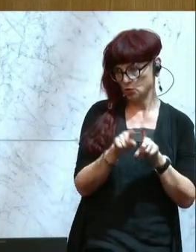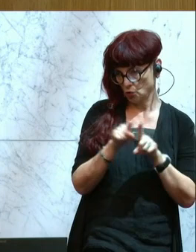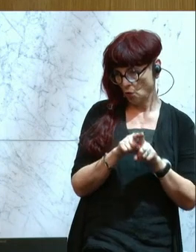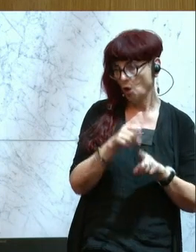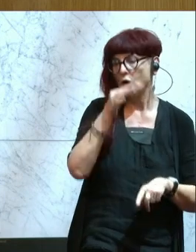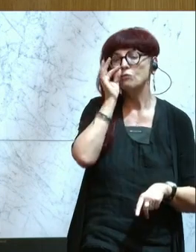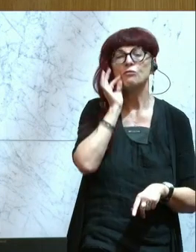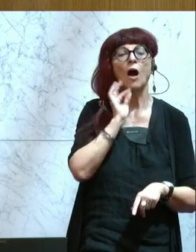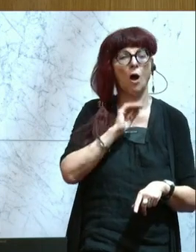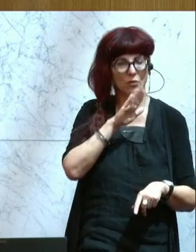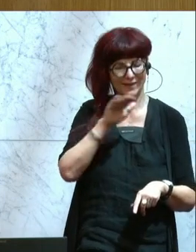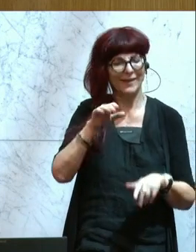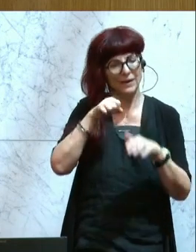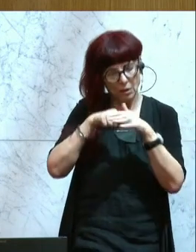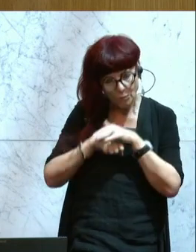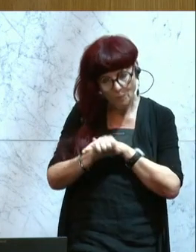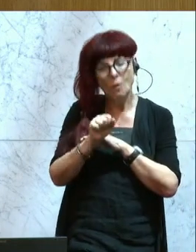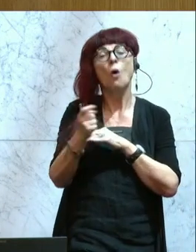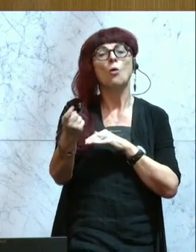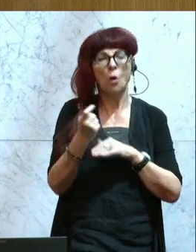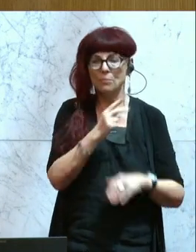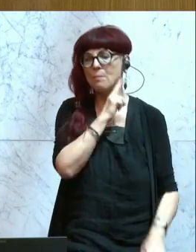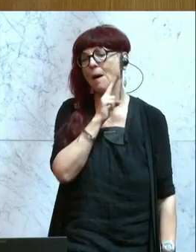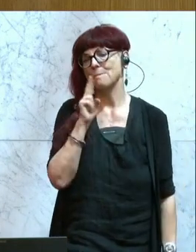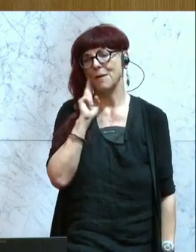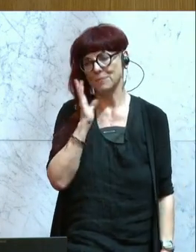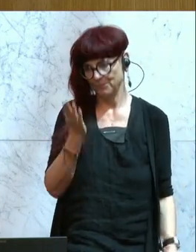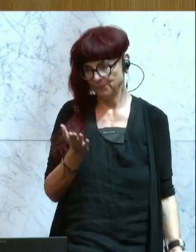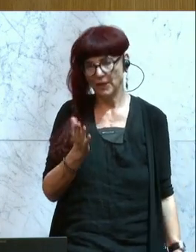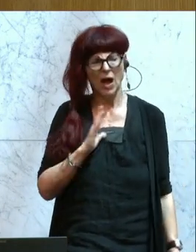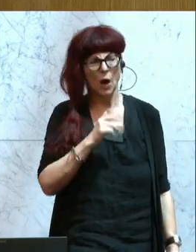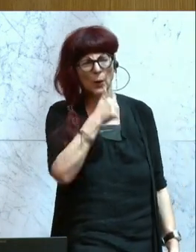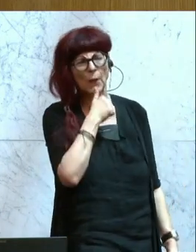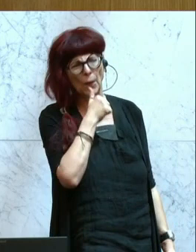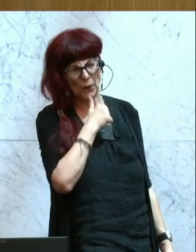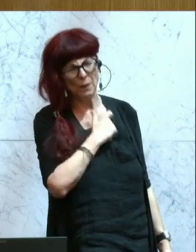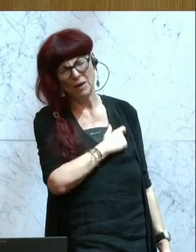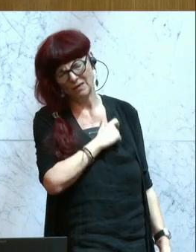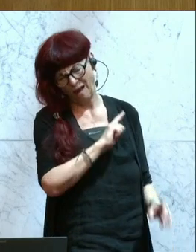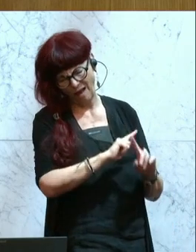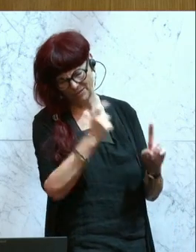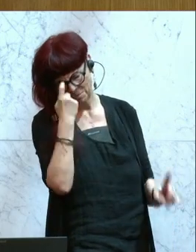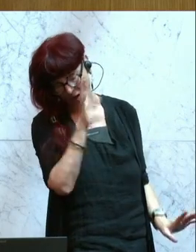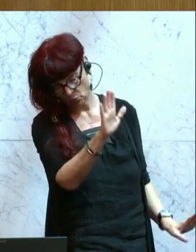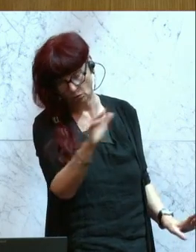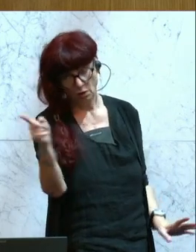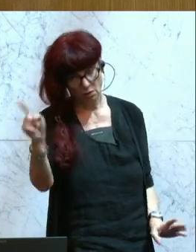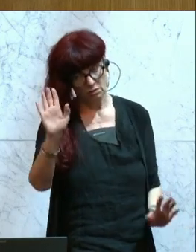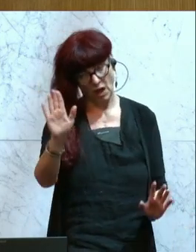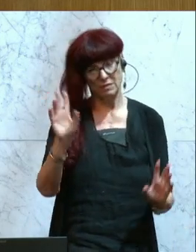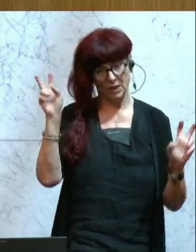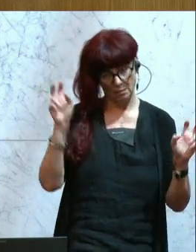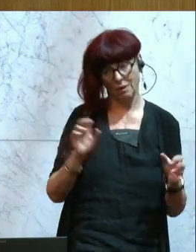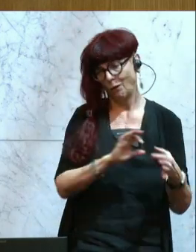Kinder und werden dann zu Müttern. Bei den Grünen sieht man das ein anders. Das müssen Sie aber mit dem Koalitionspartner ausmachen.